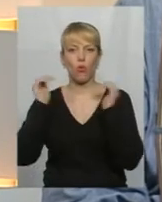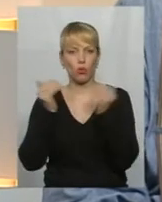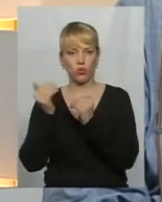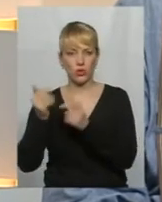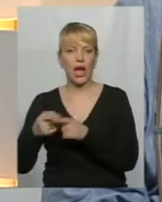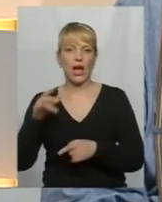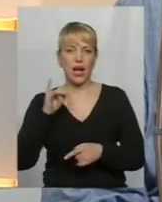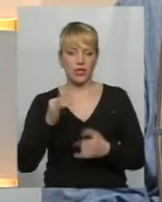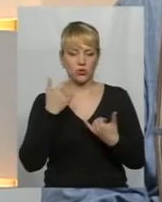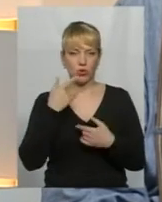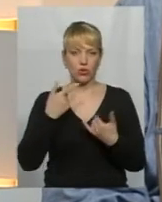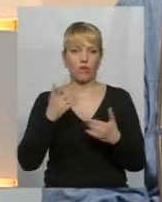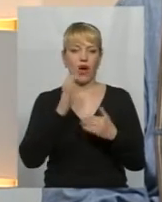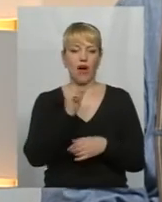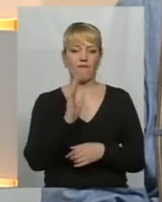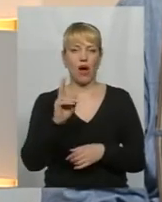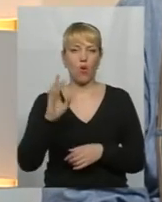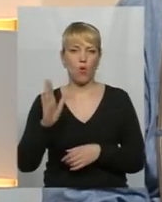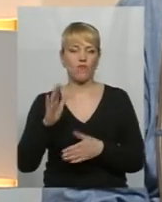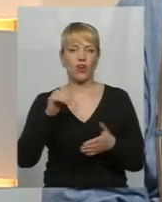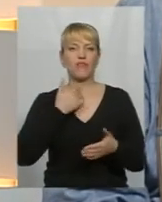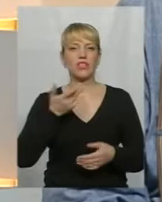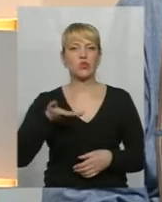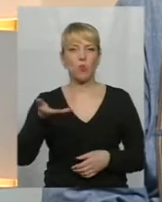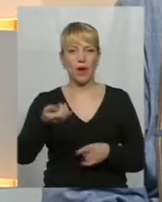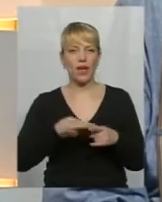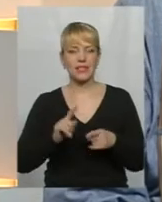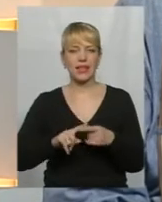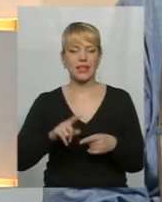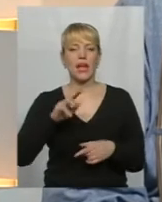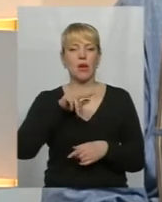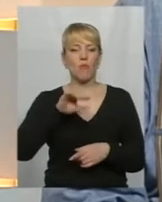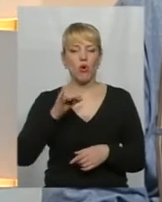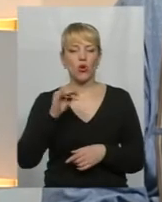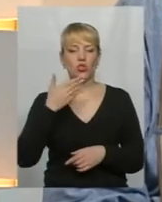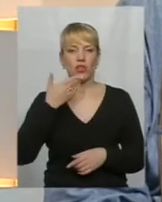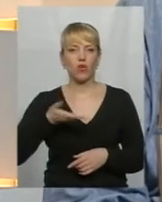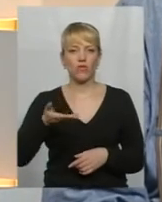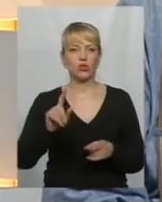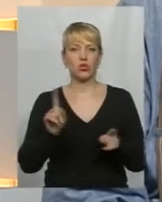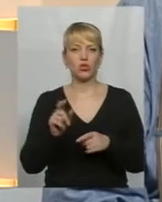сьогодні Аваков виступають за те, і Порошенко виступають, що, мов,